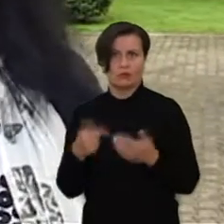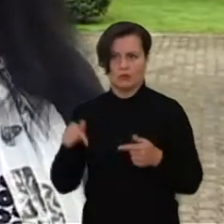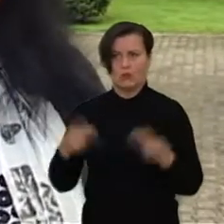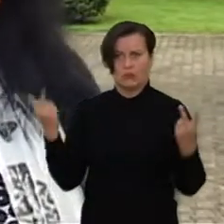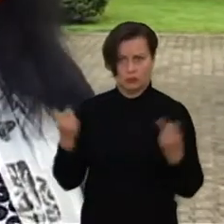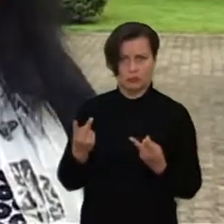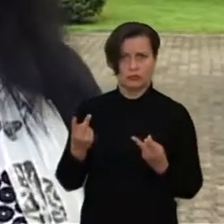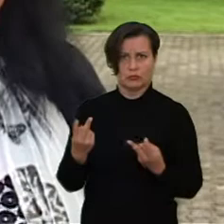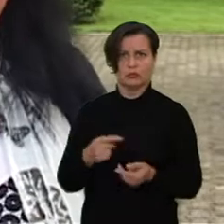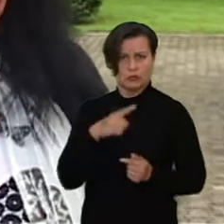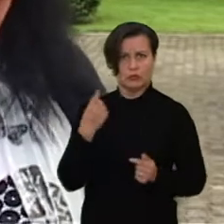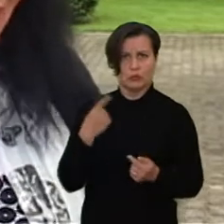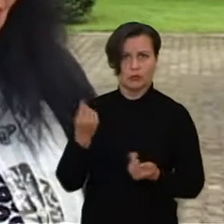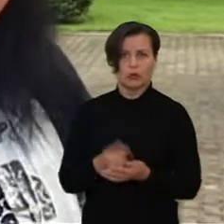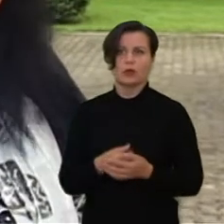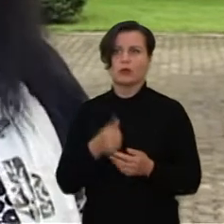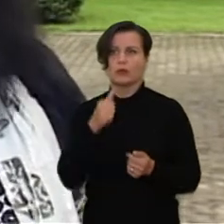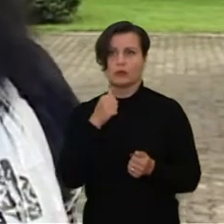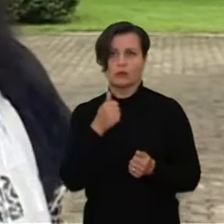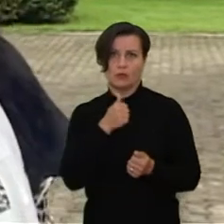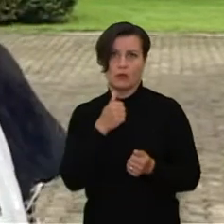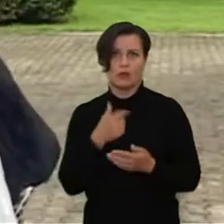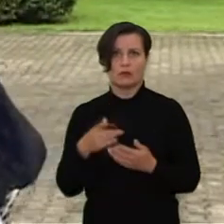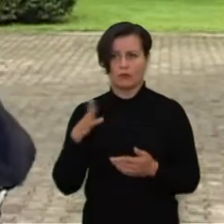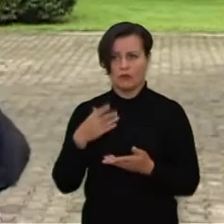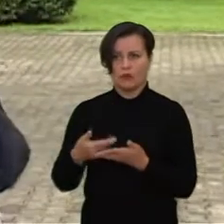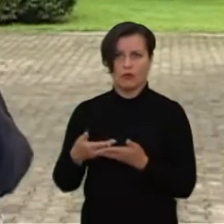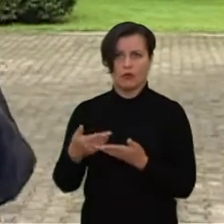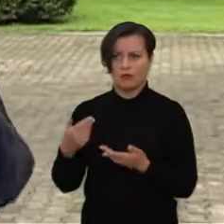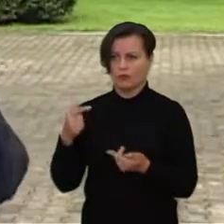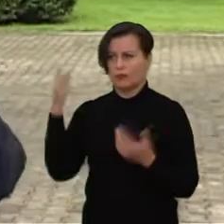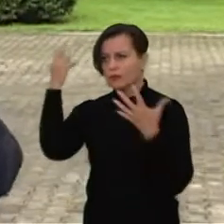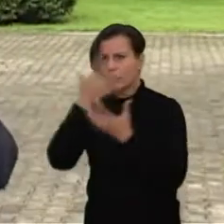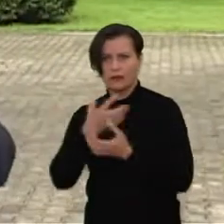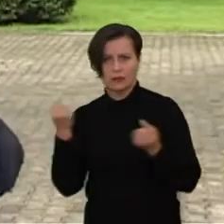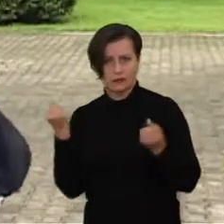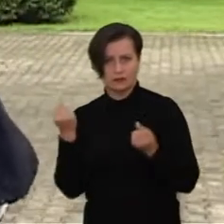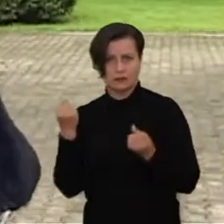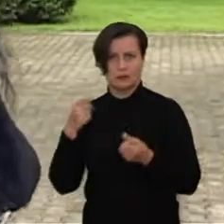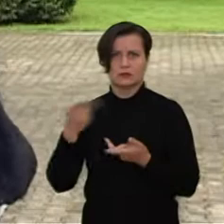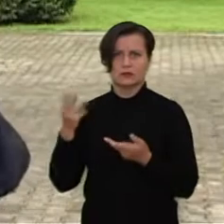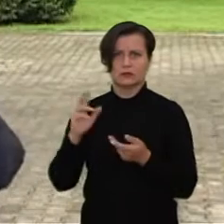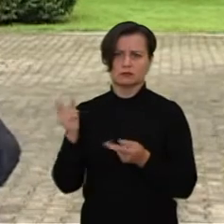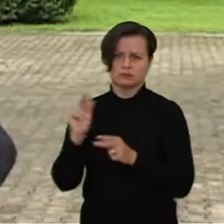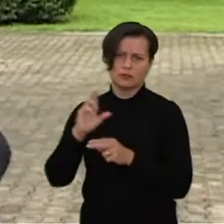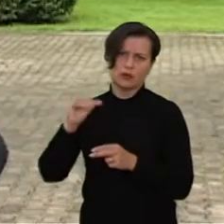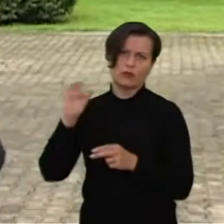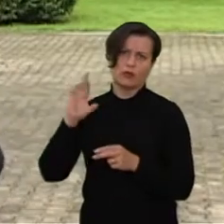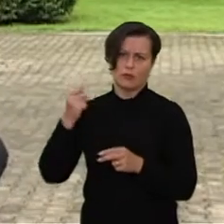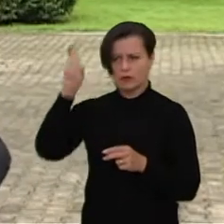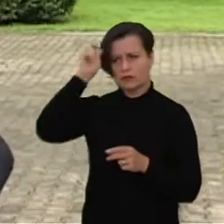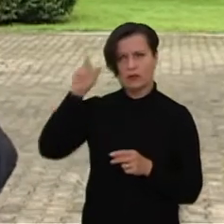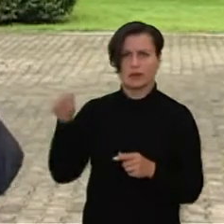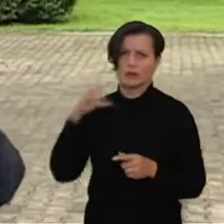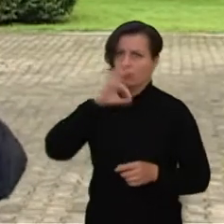sakyčiau, kad tikrai jinai reikalinga, daug labiau netgi čia, negu, sakysim, tos reformacijos, kurios yra daromos, naktinės reformos ir visokios